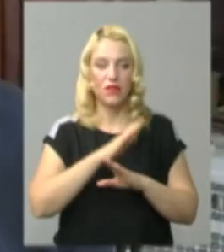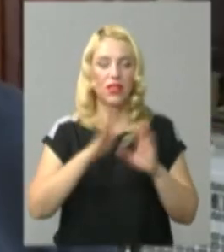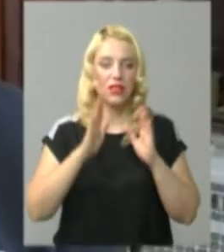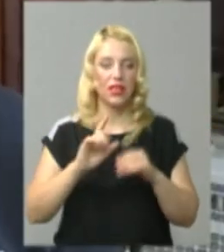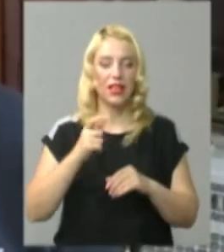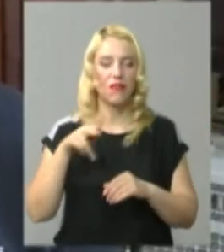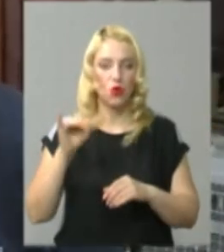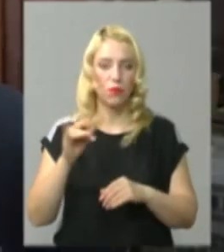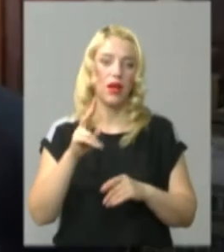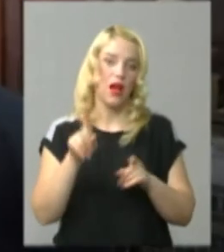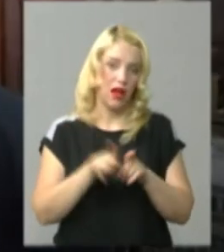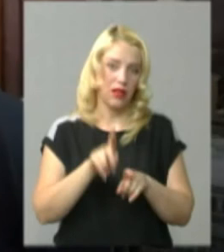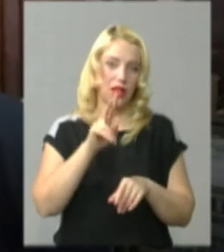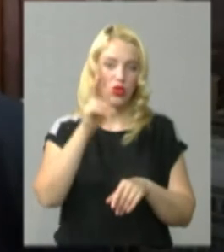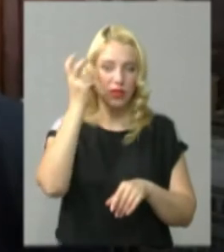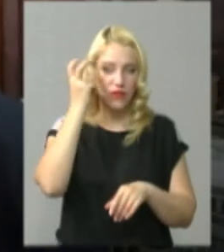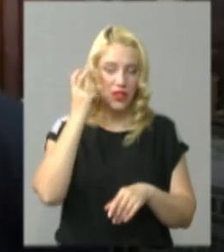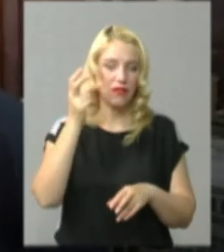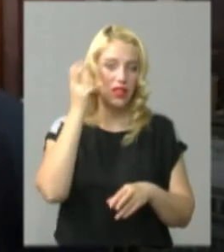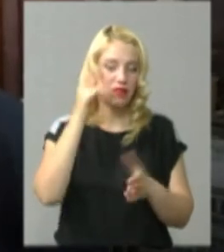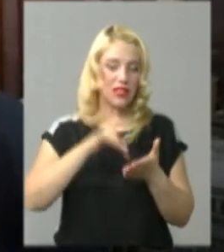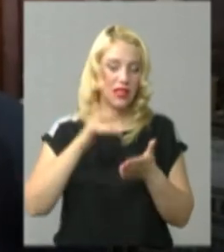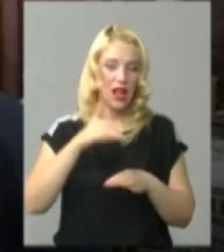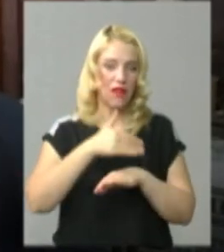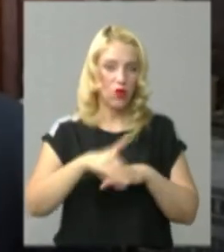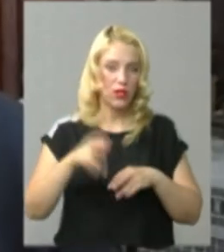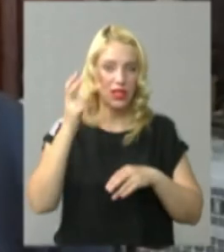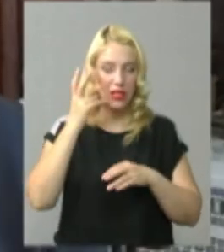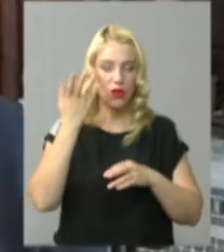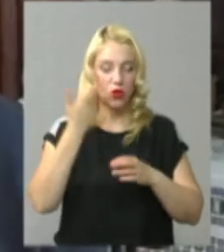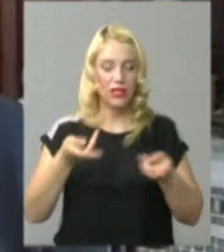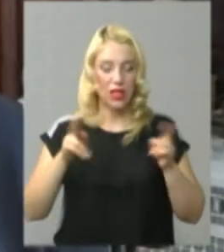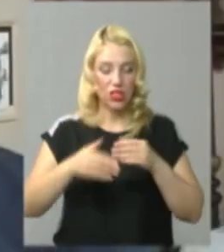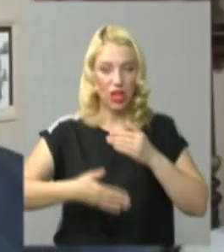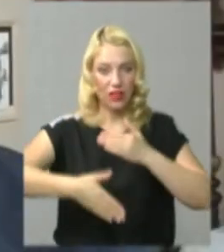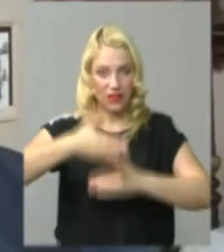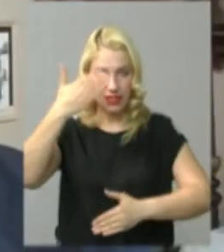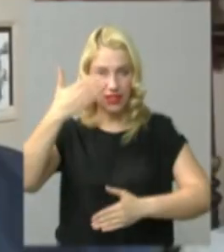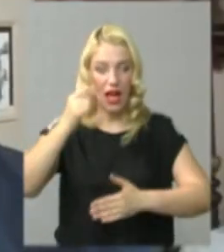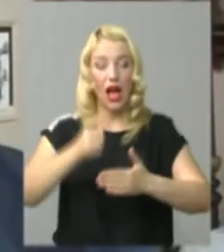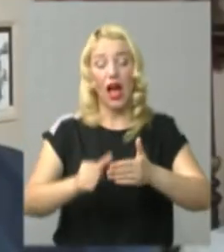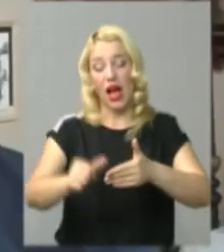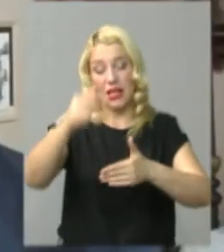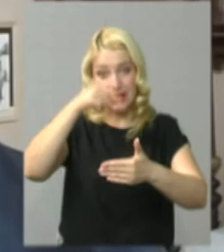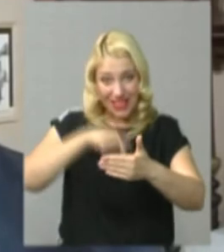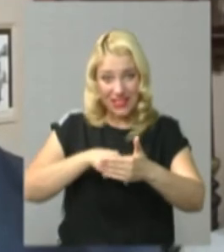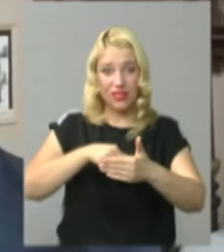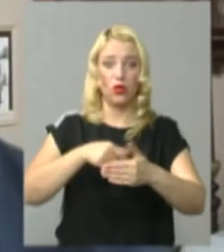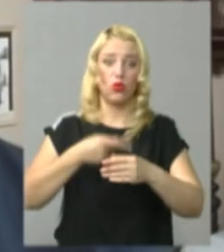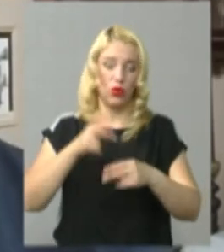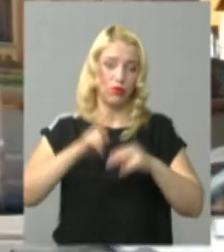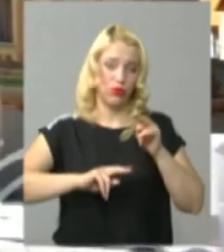«В Києві є багато прикладів по центральних вулицях Києва, коли залишають фасадну стіну, але за фасадною стіною будується